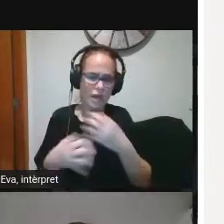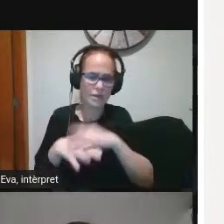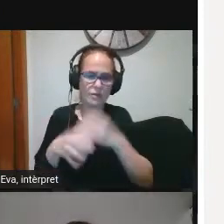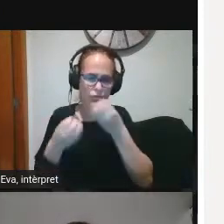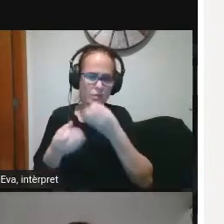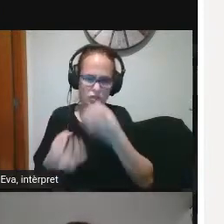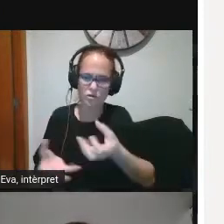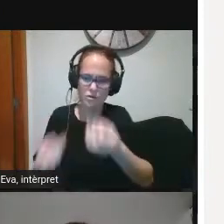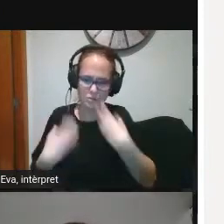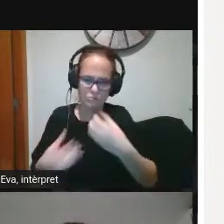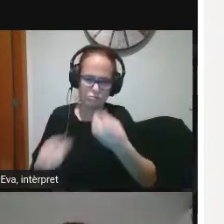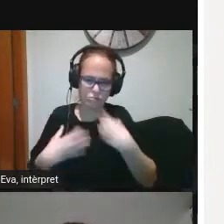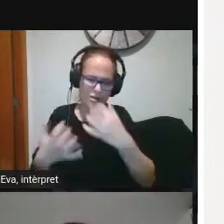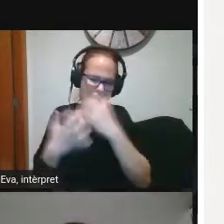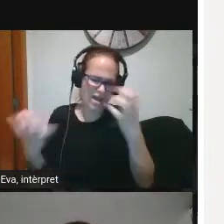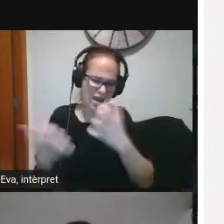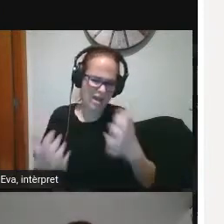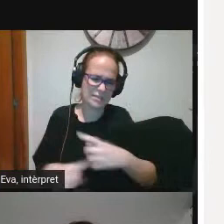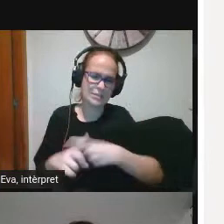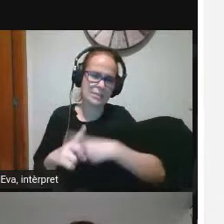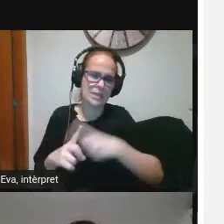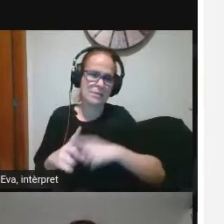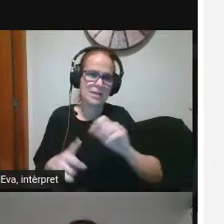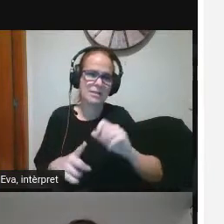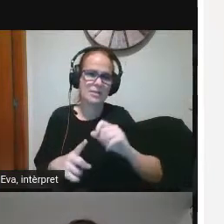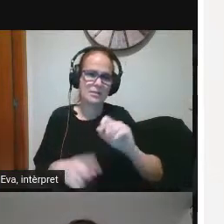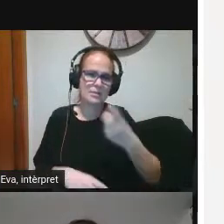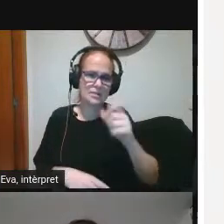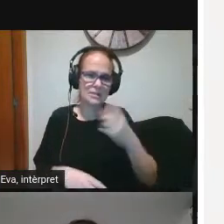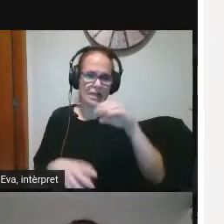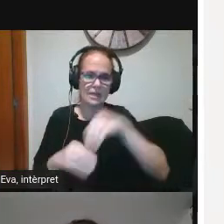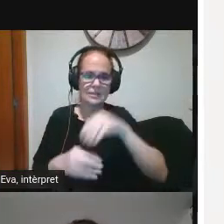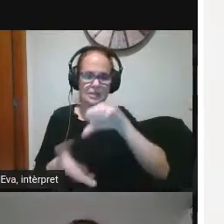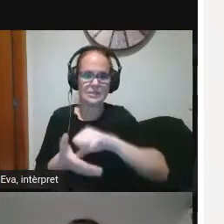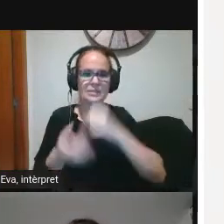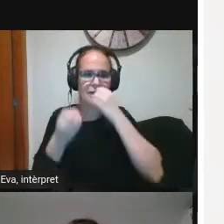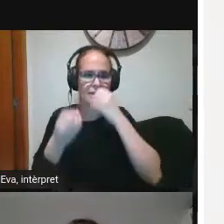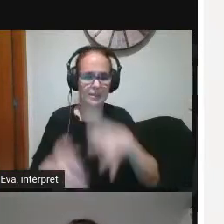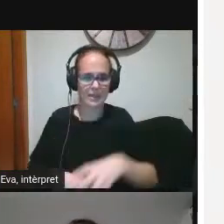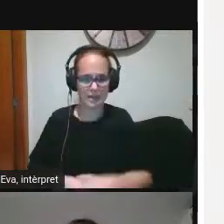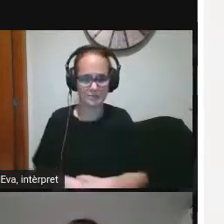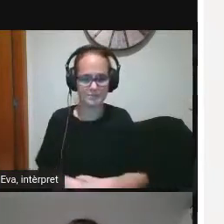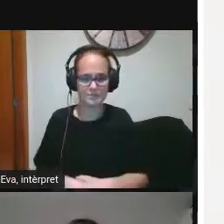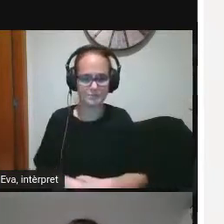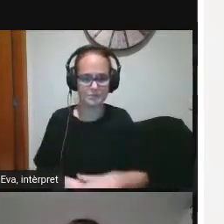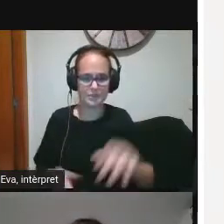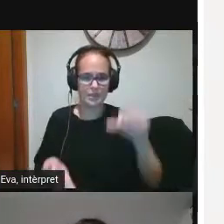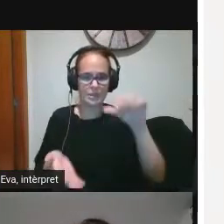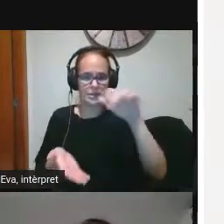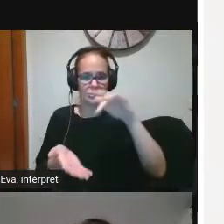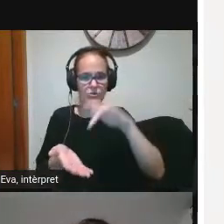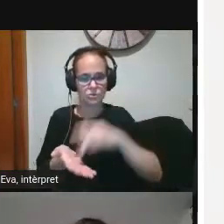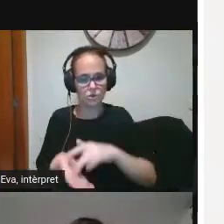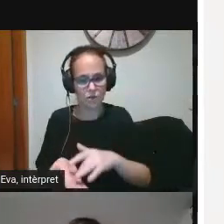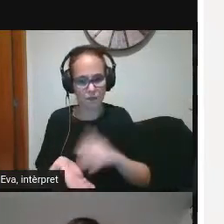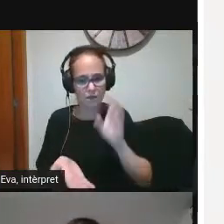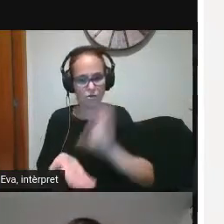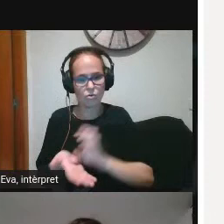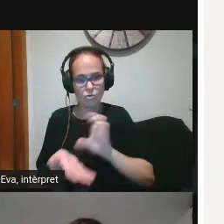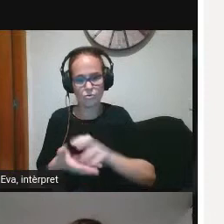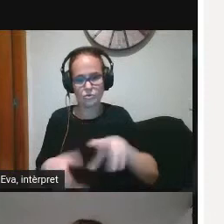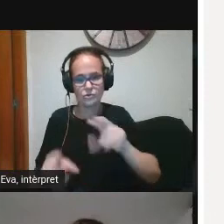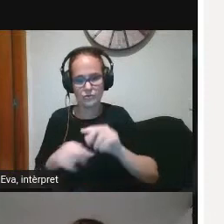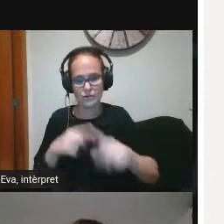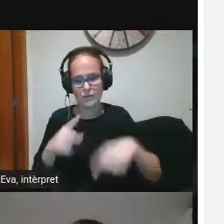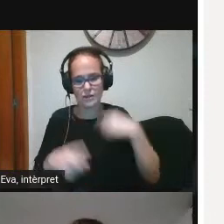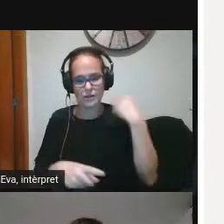nivell digital com estàvem en el nostre centre passat el curs aquell estiu la direcció del centre va